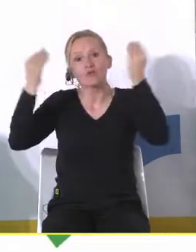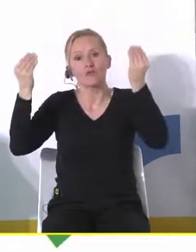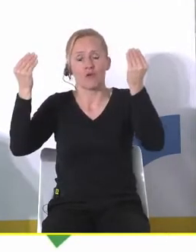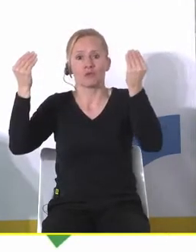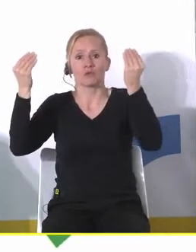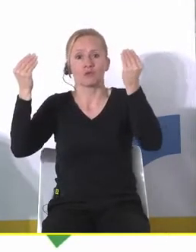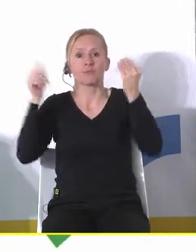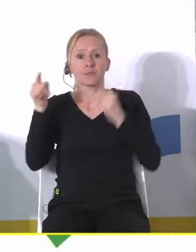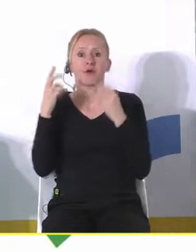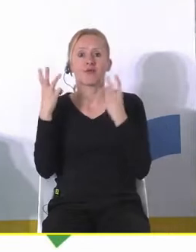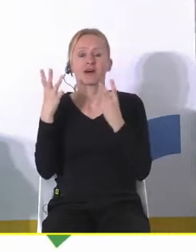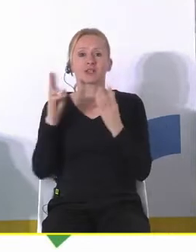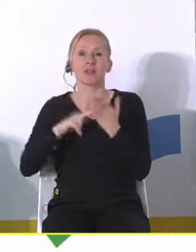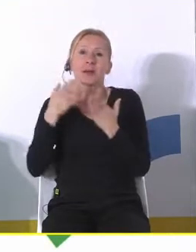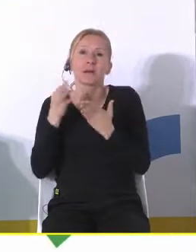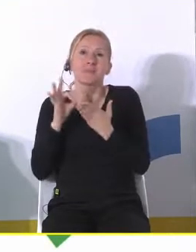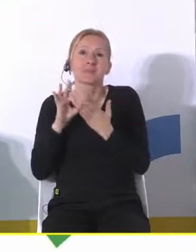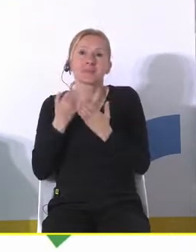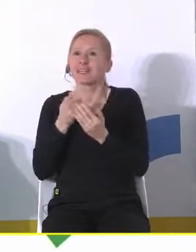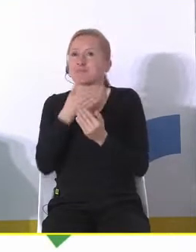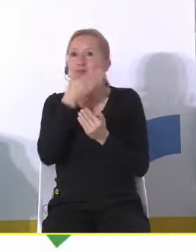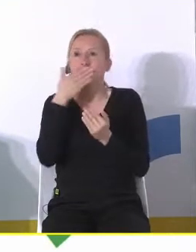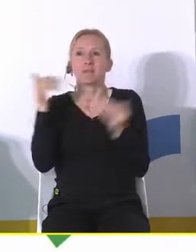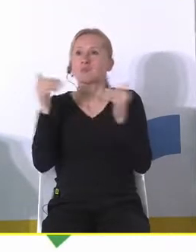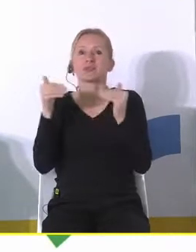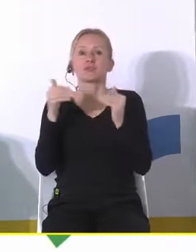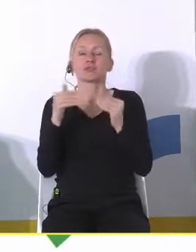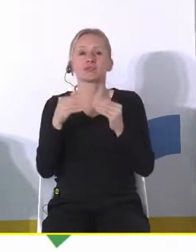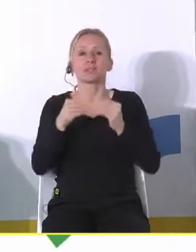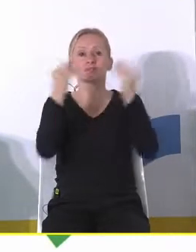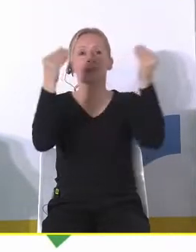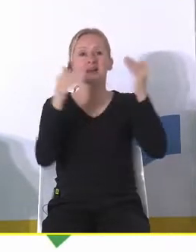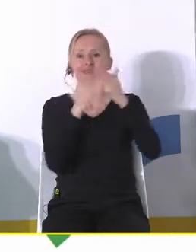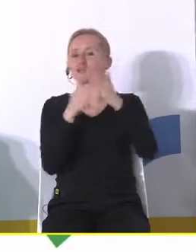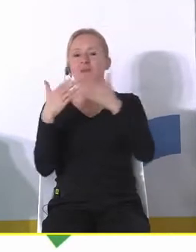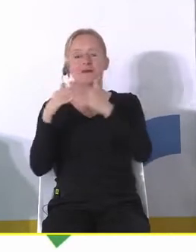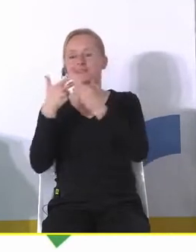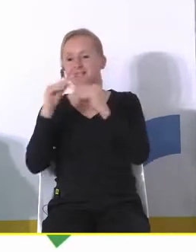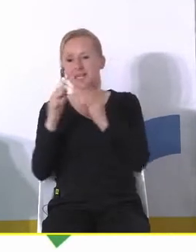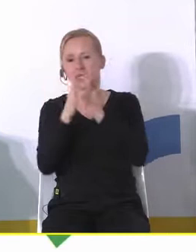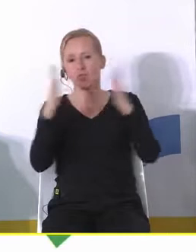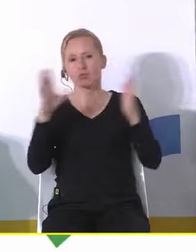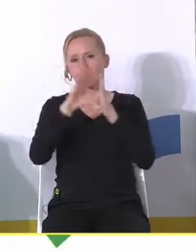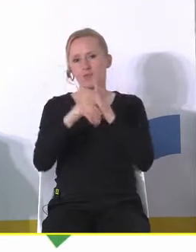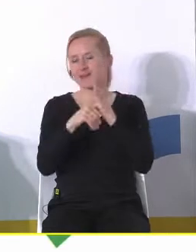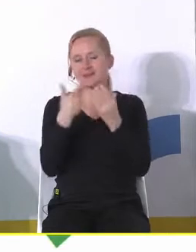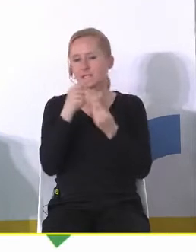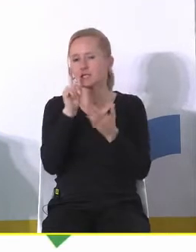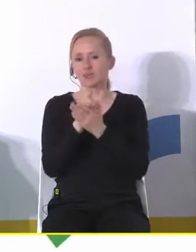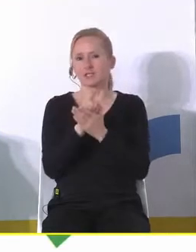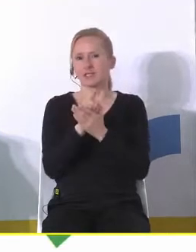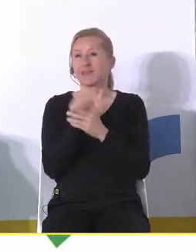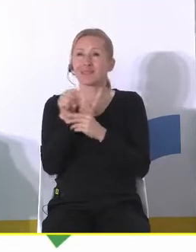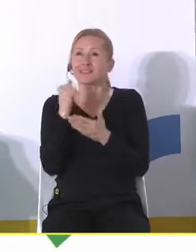znaczy pewna taka ja wiem że nie zatrzymamy rozwoju czy wzrostu wielkich metropolii tak to